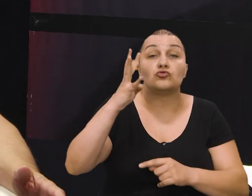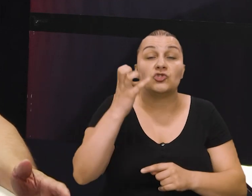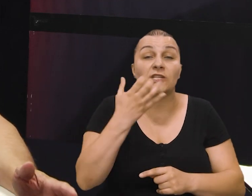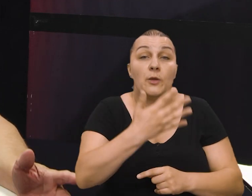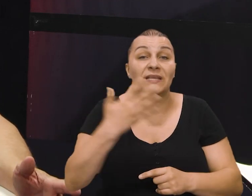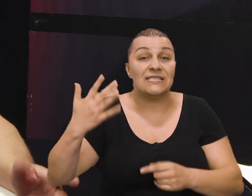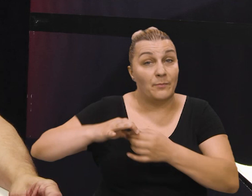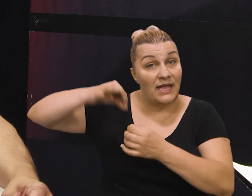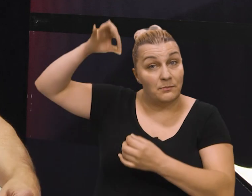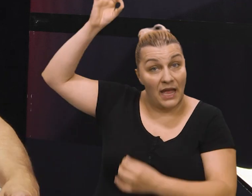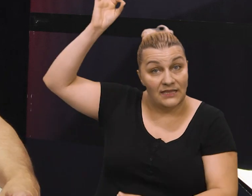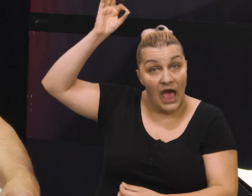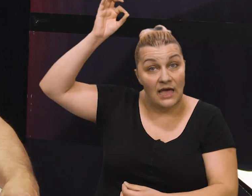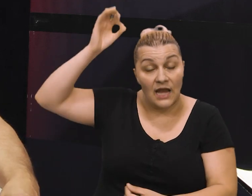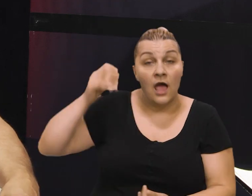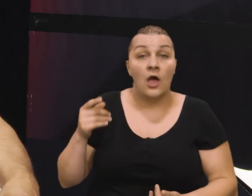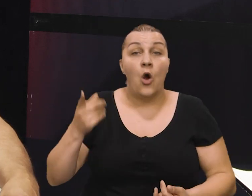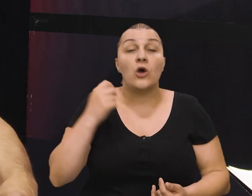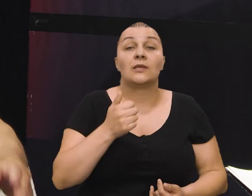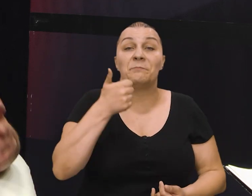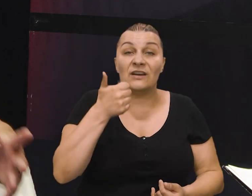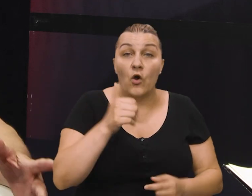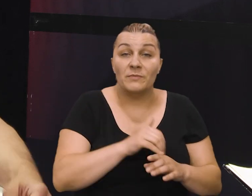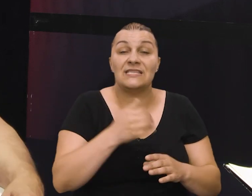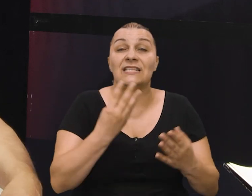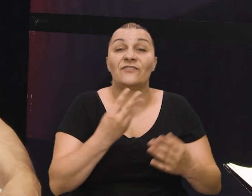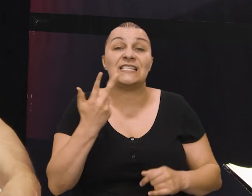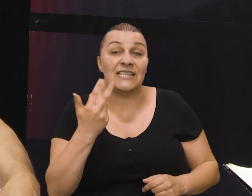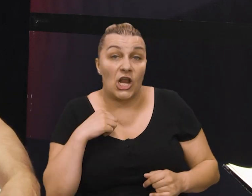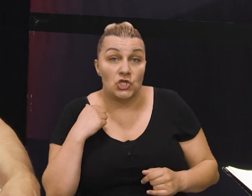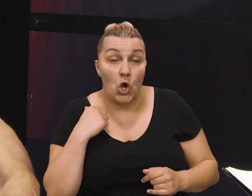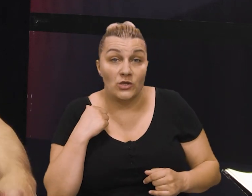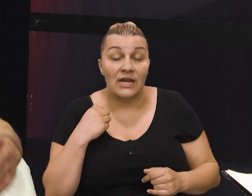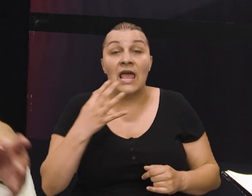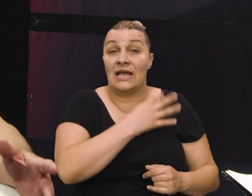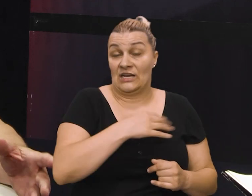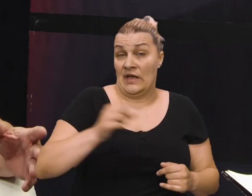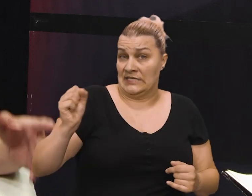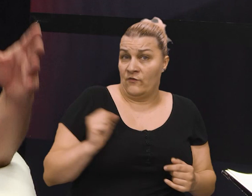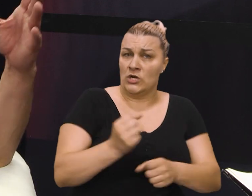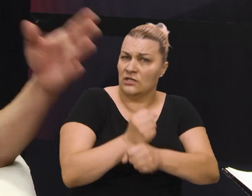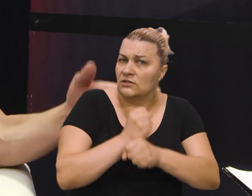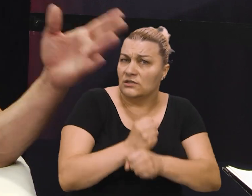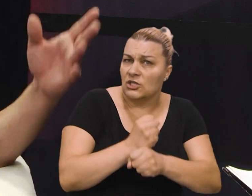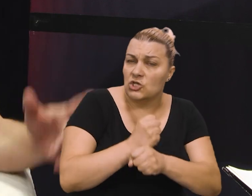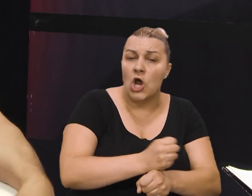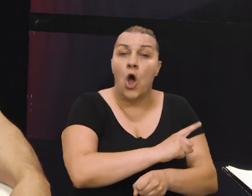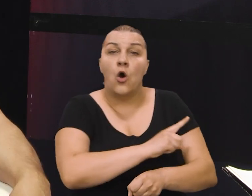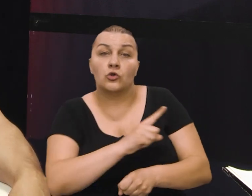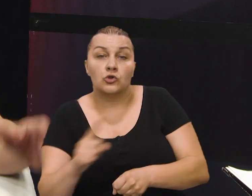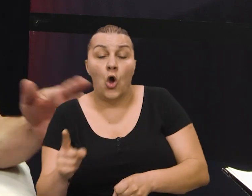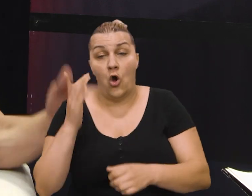1455 metara ima koji je, znači, od prvog mjeseca 1993. Hrvatski vodnik drža sve do,